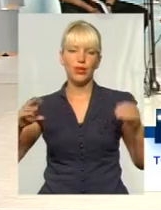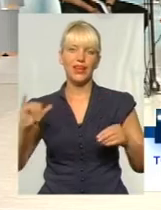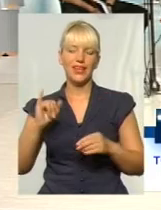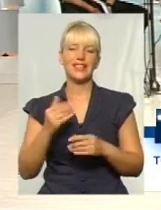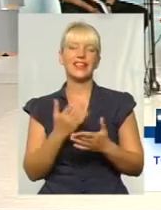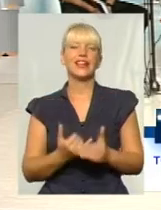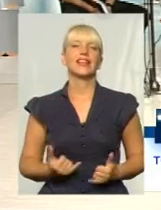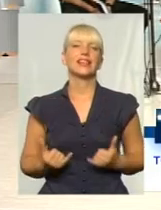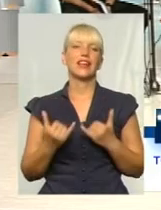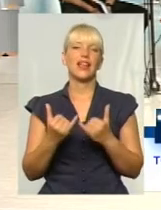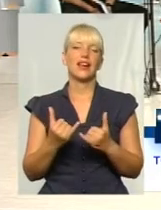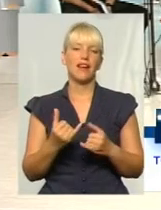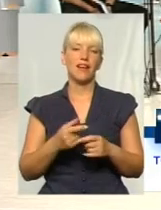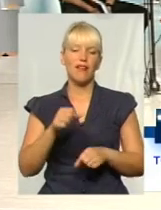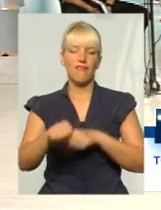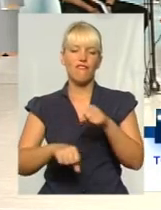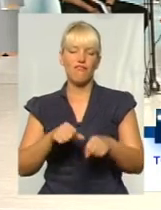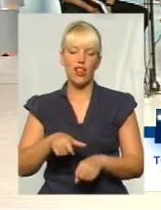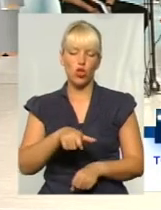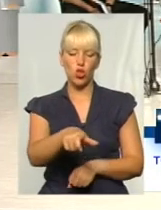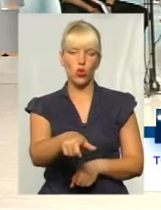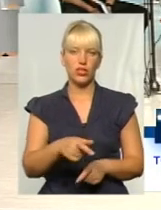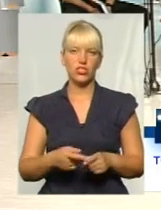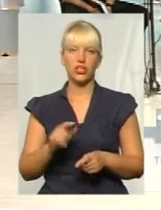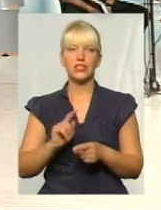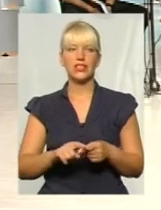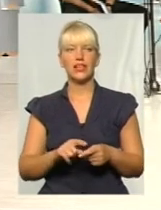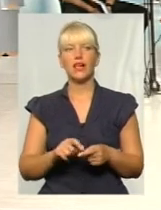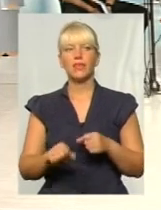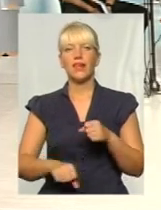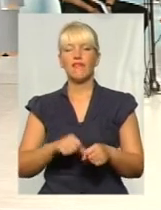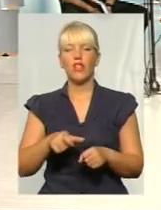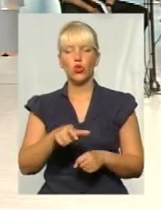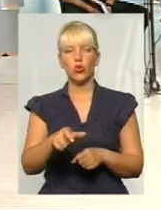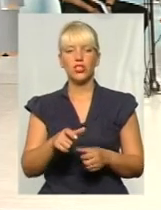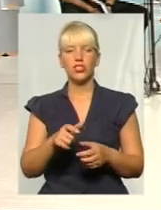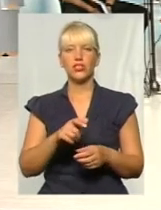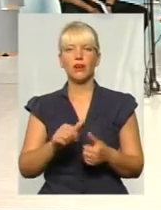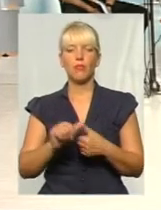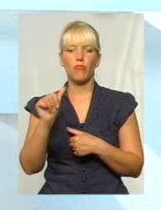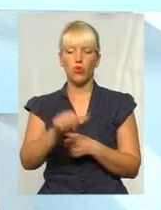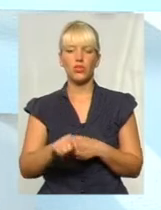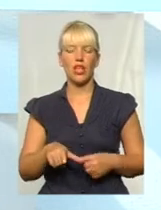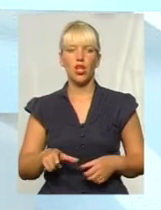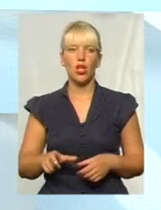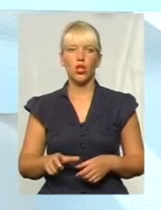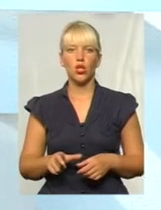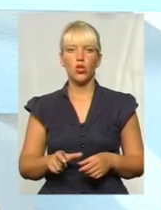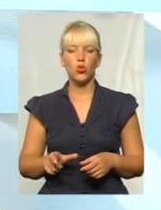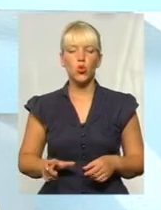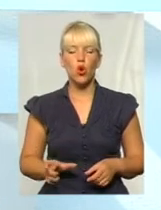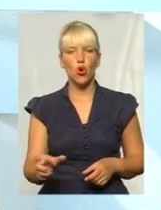розташовуються на дорозі, а велодоріжки знаходяться поза дорогою і не перетинаються автомобілісти і велосипедисти.